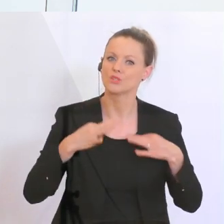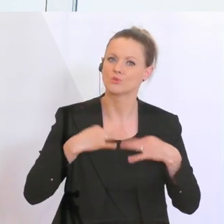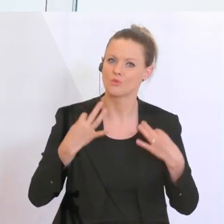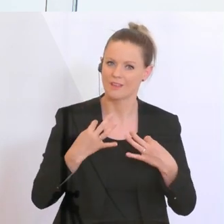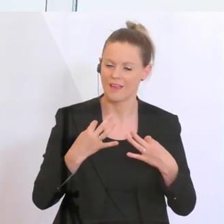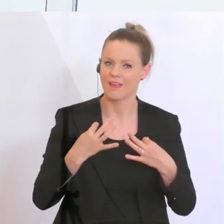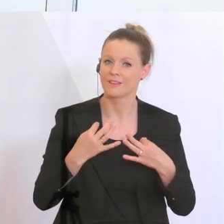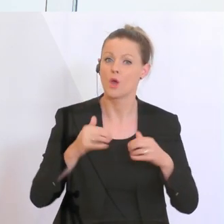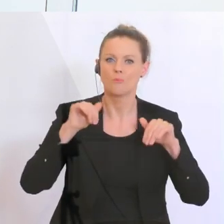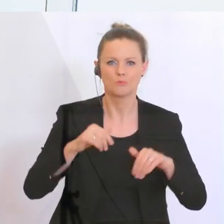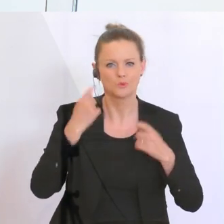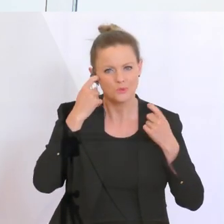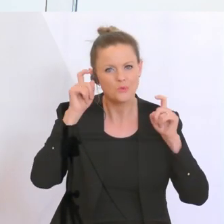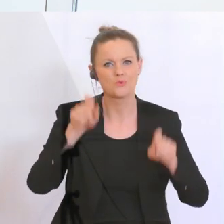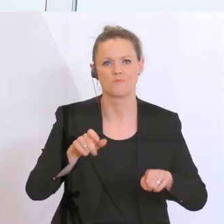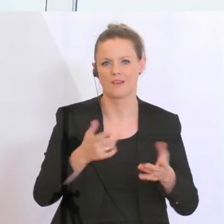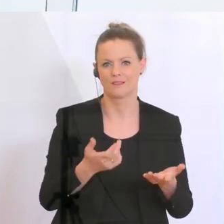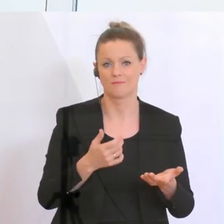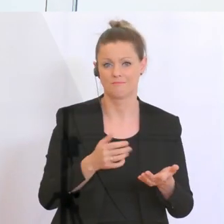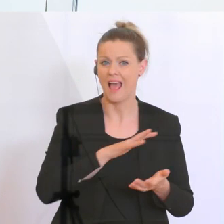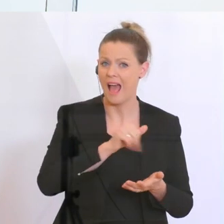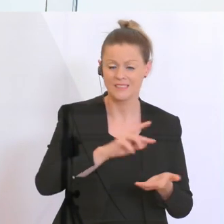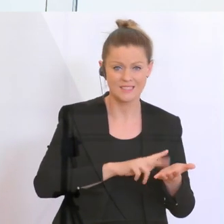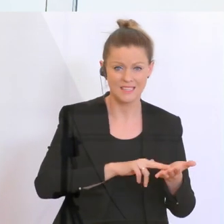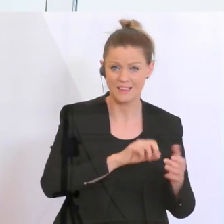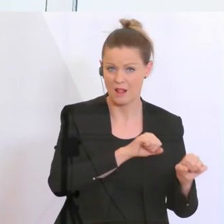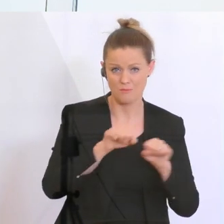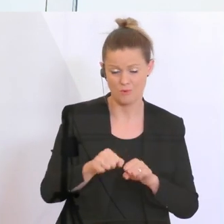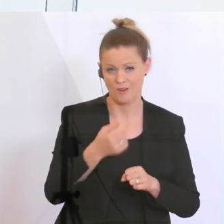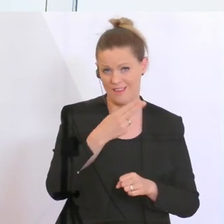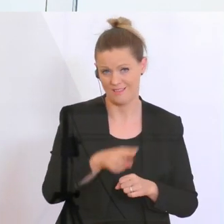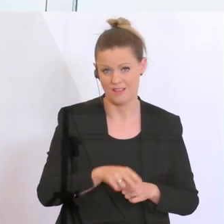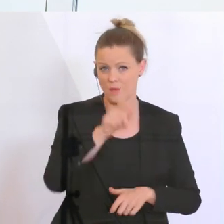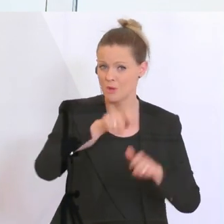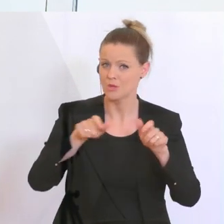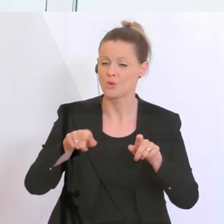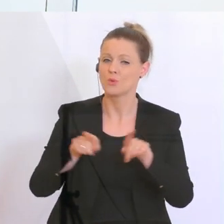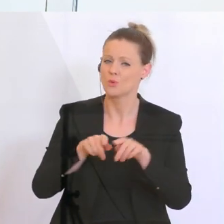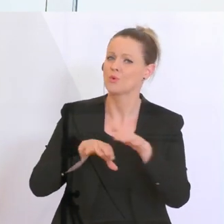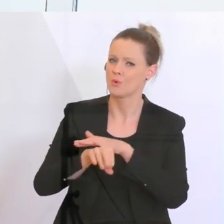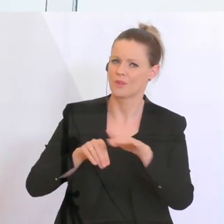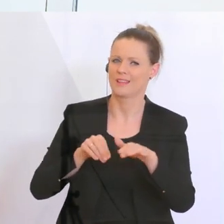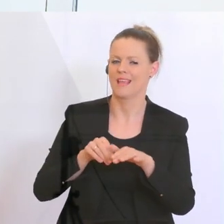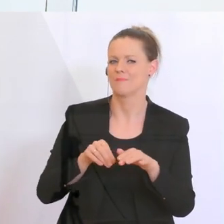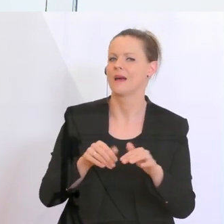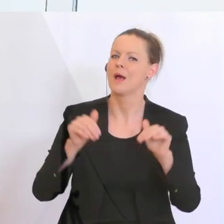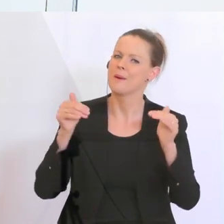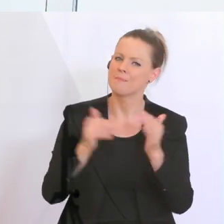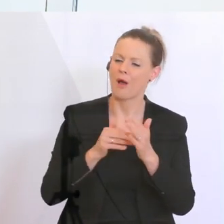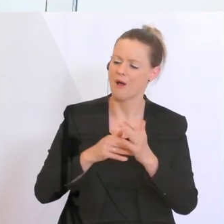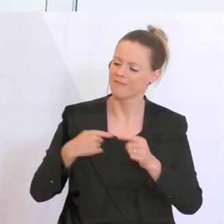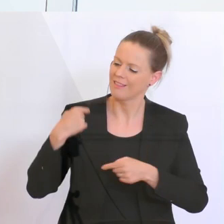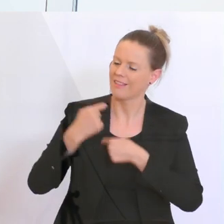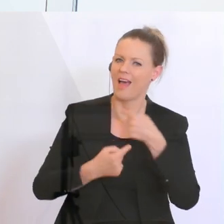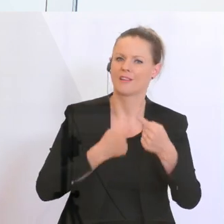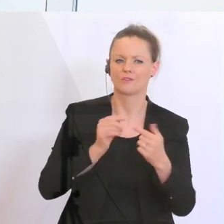zu kümmern. Und das kann nicht alles digital passieren. Gerade in diesen Tagen sehen wir, dass das gute alte traditionelle